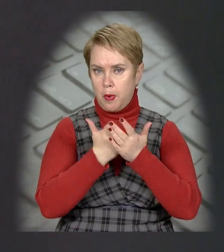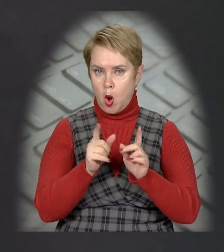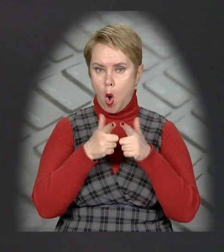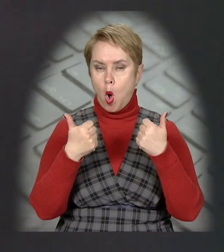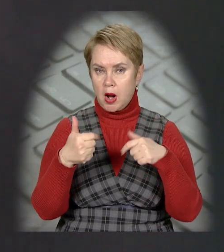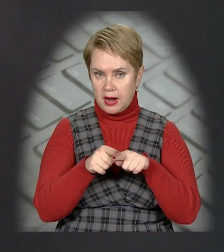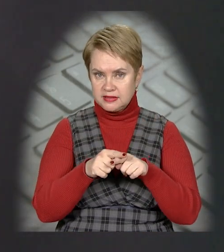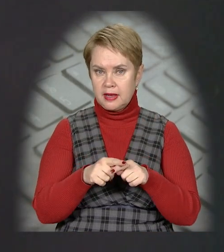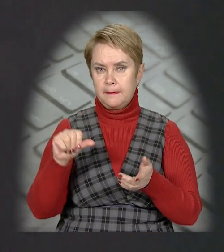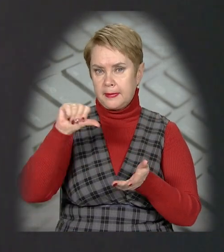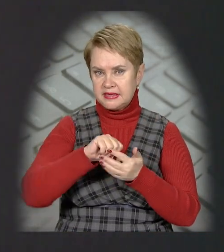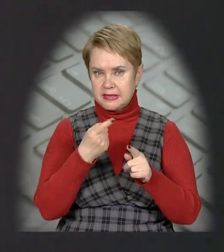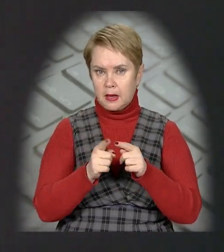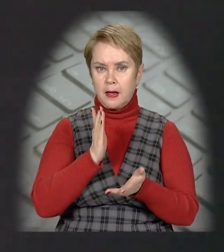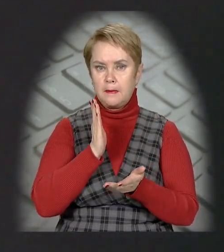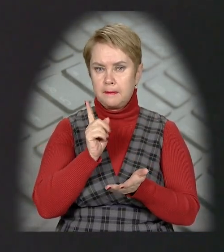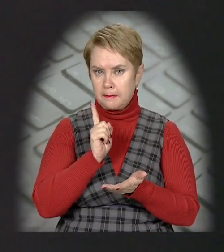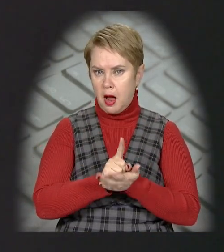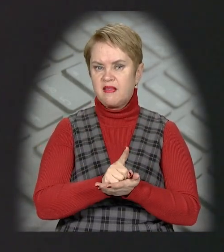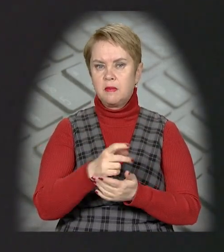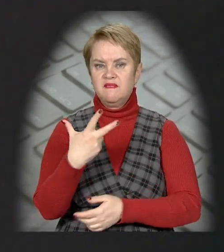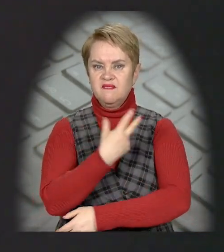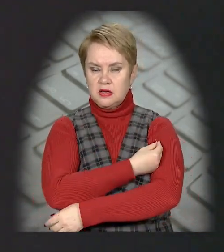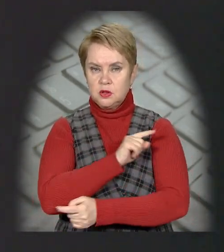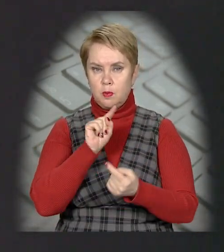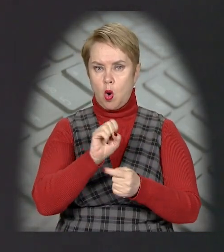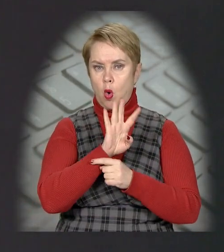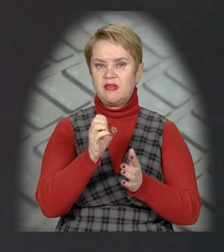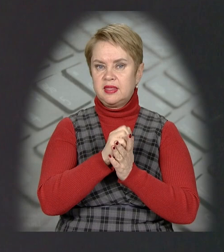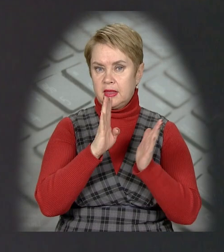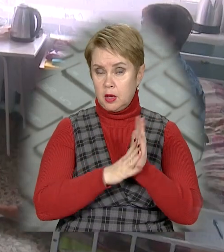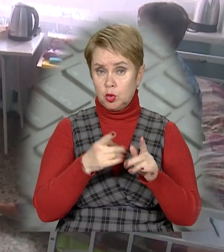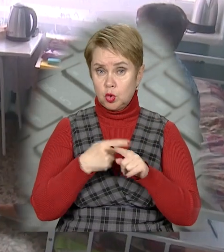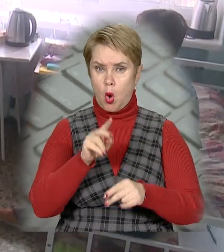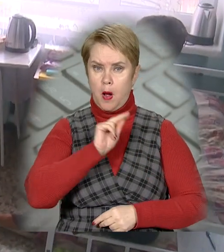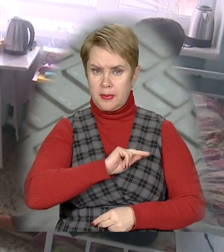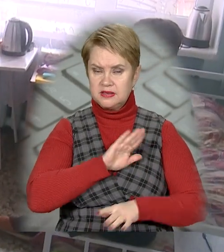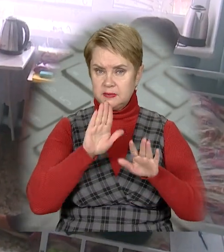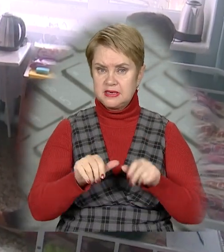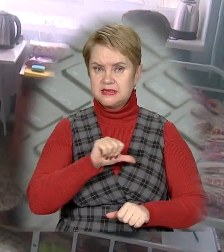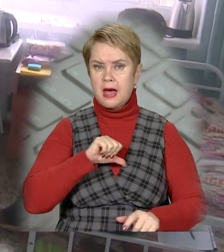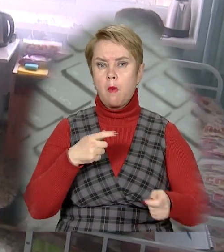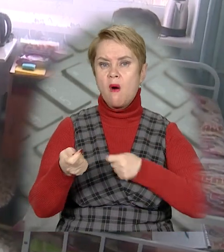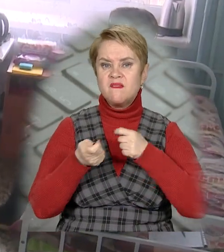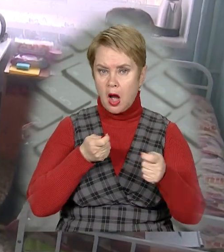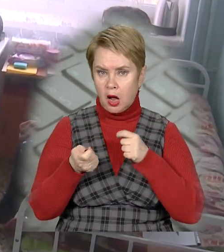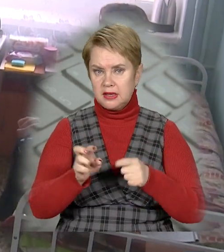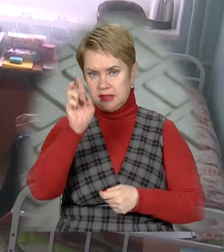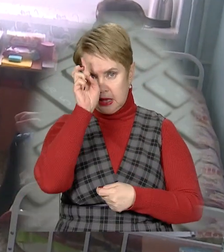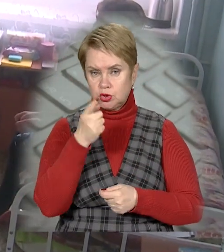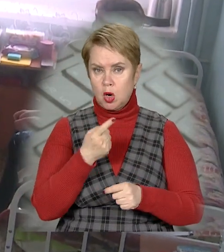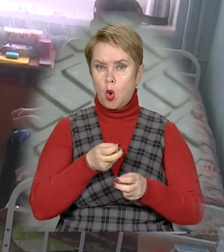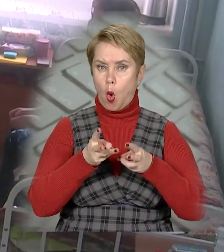переліку організацій, представники яких мають бути вакциновані проти ковід-19. Тож, працівники місцевого самоврядування,